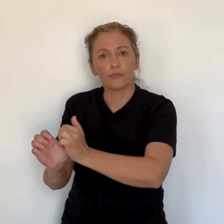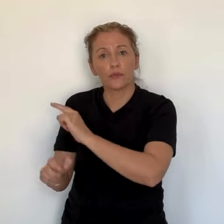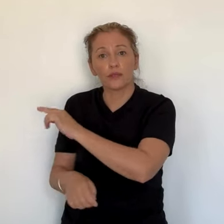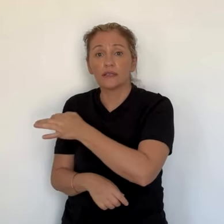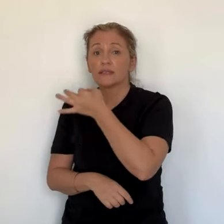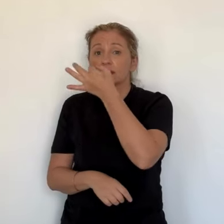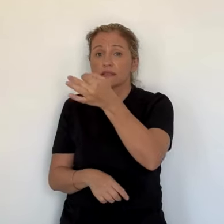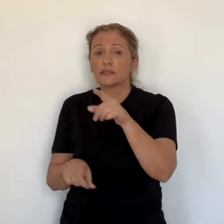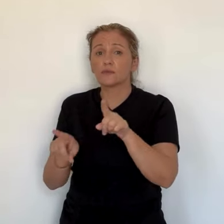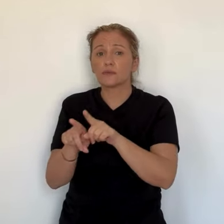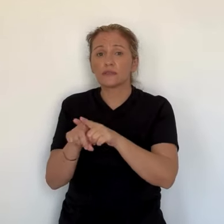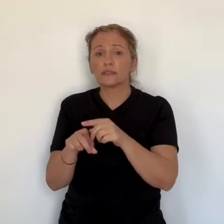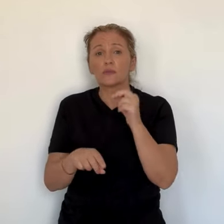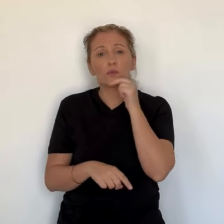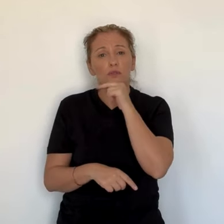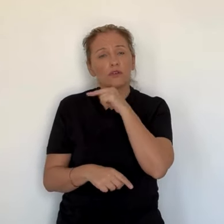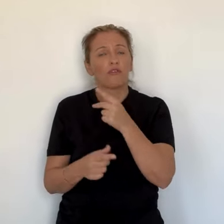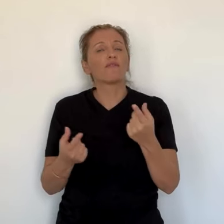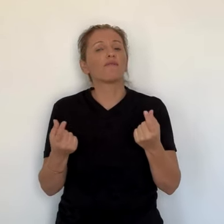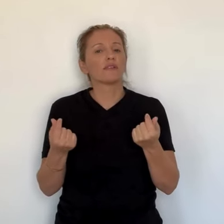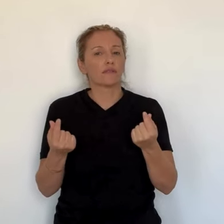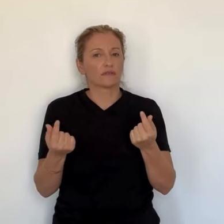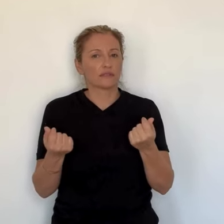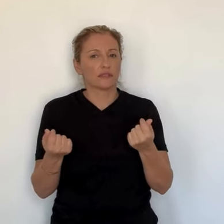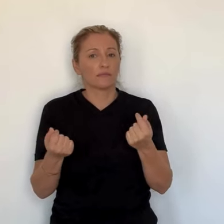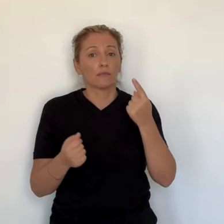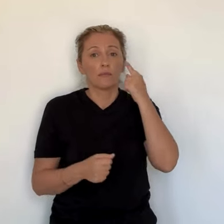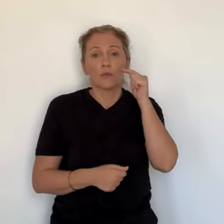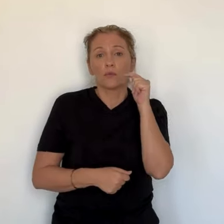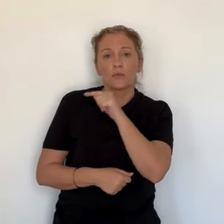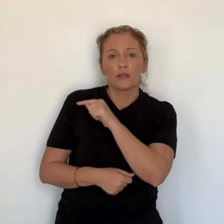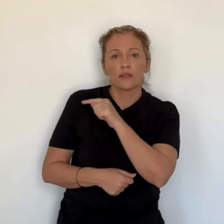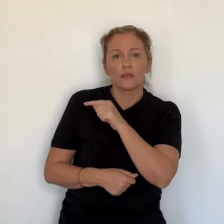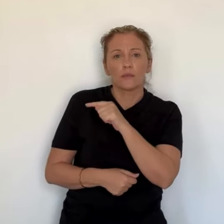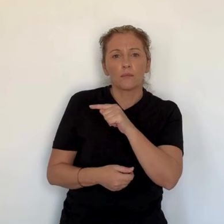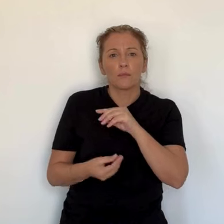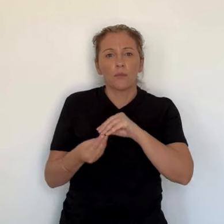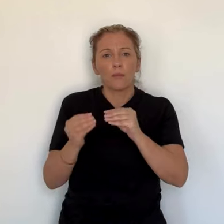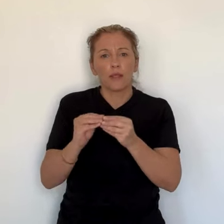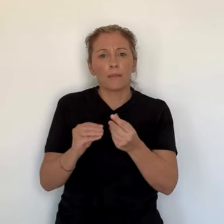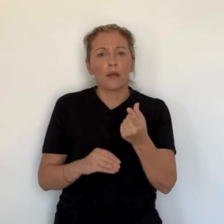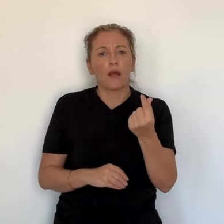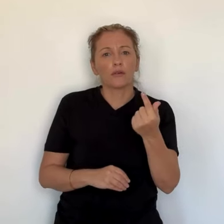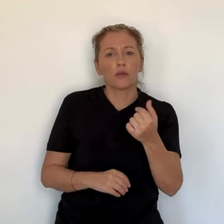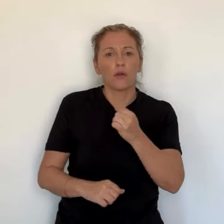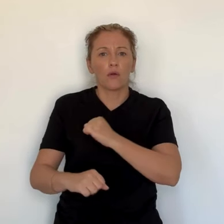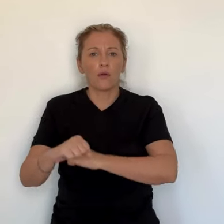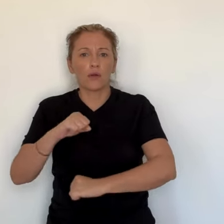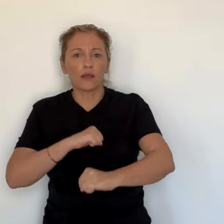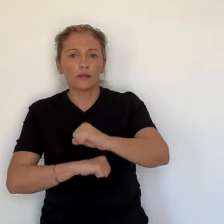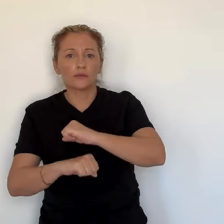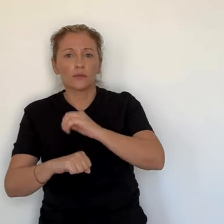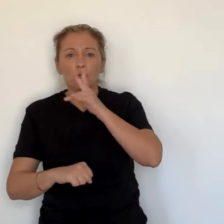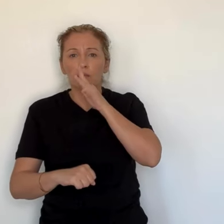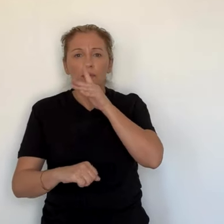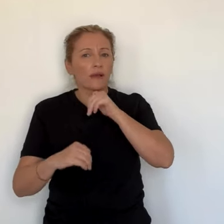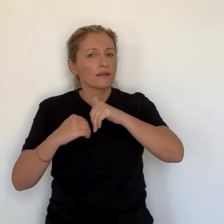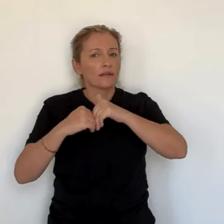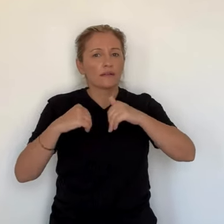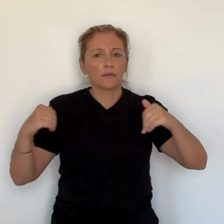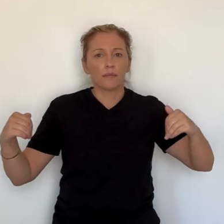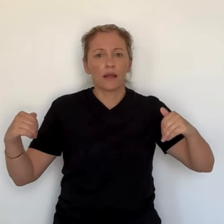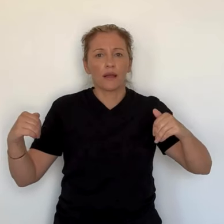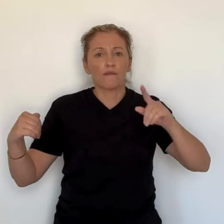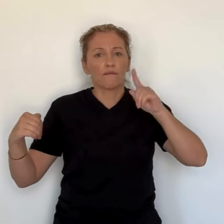De son côté,-Christophe Angéline, qui n'a pas éludé les divergences, voire les tensions entre son mouvement et la majorité territoriale, a lui aussi